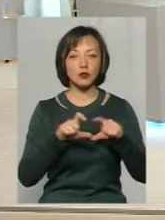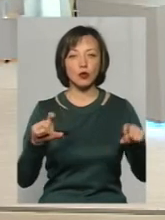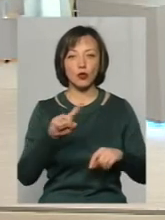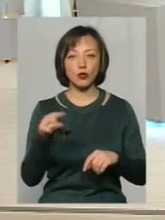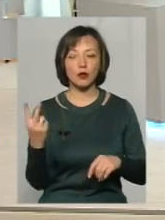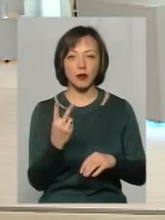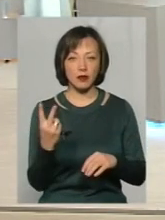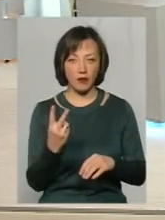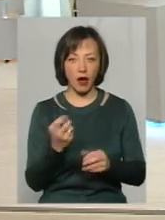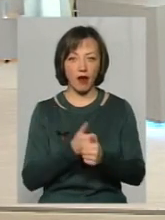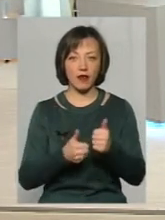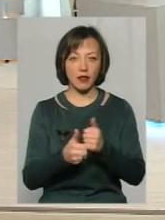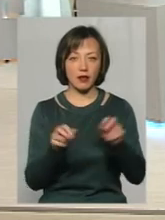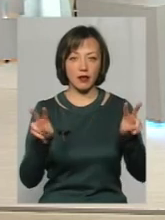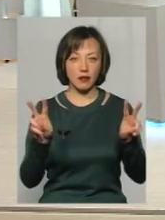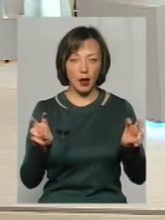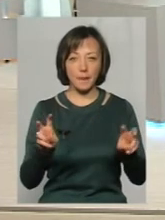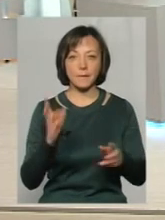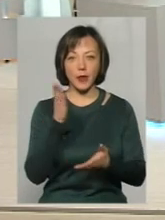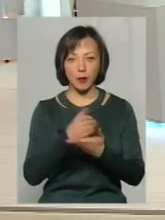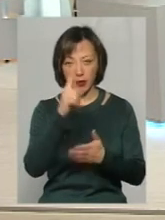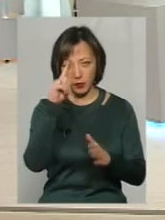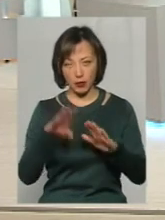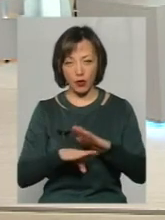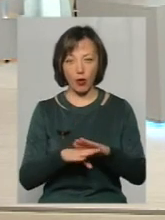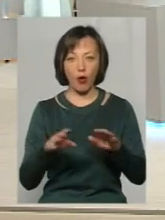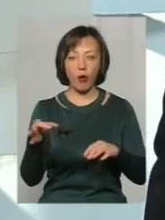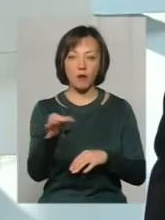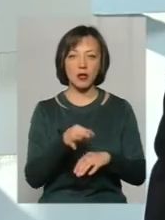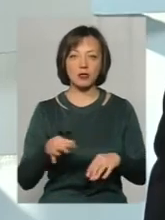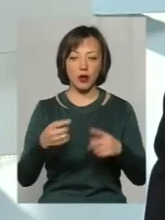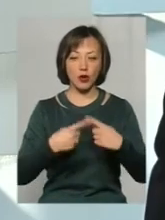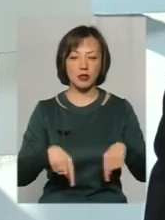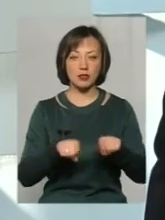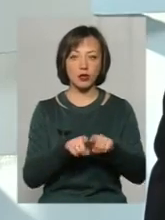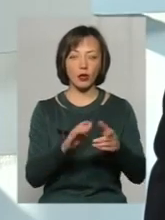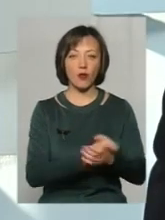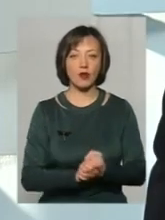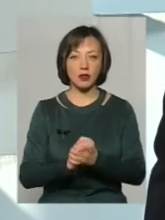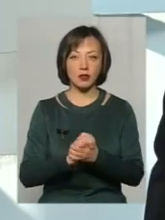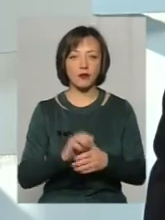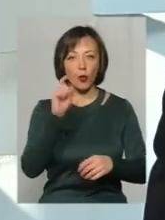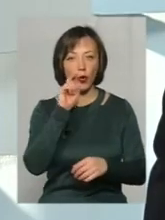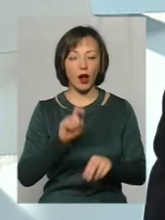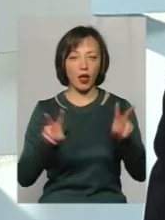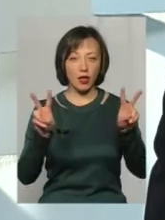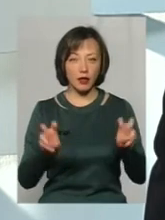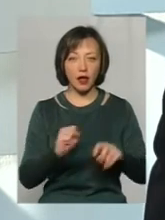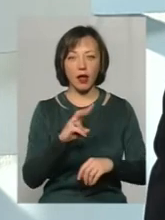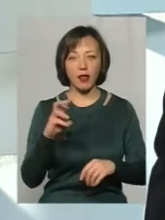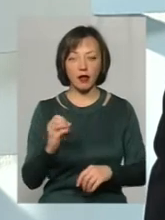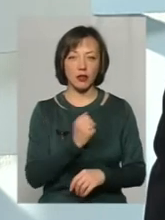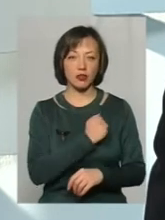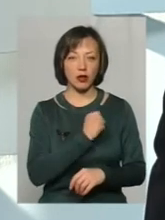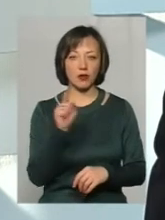то пряме підпорядкування – це обласна організація фізкультурно-спортивного товариства «Україна». Але, на жаль,